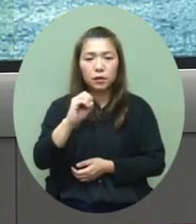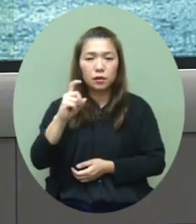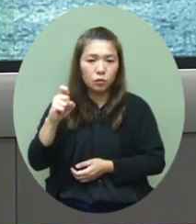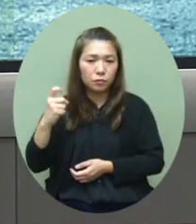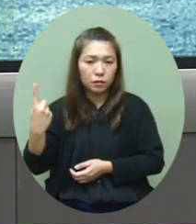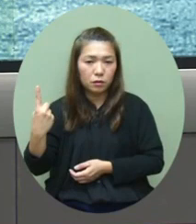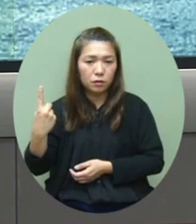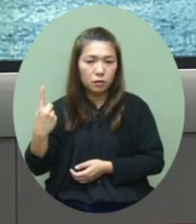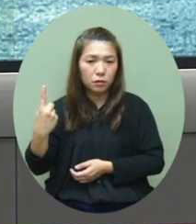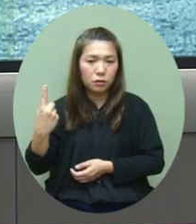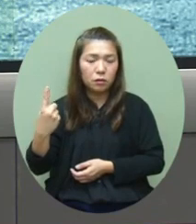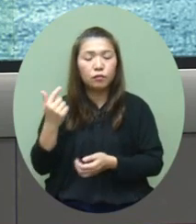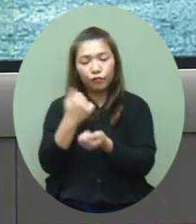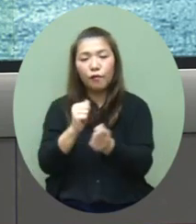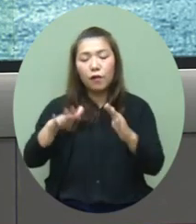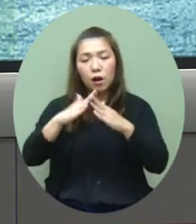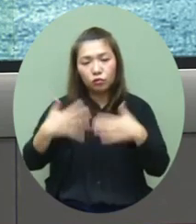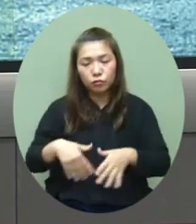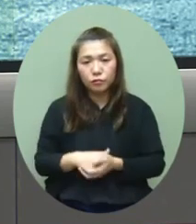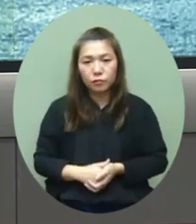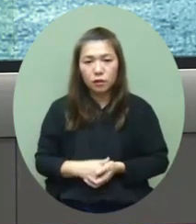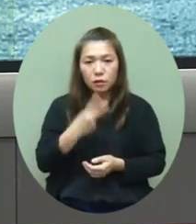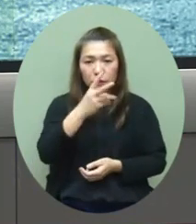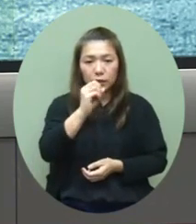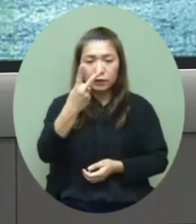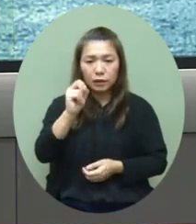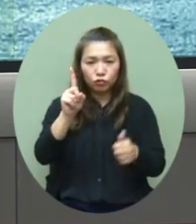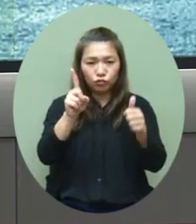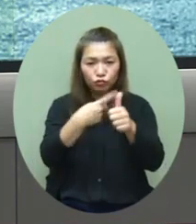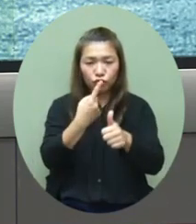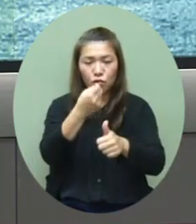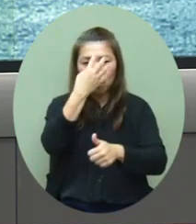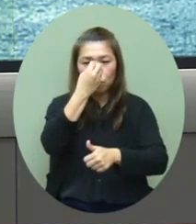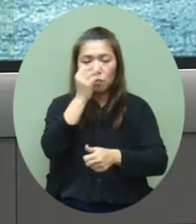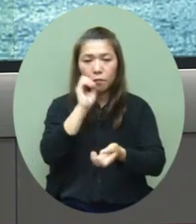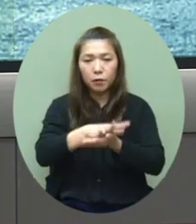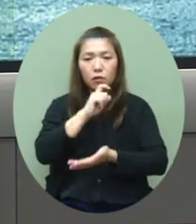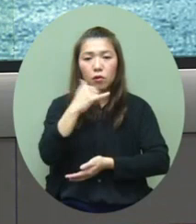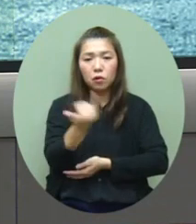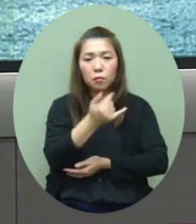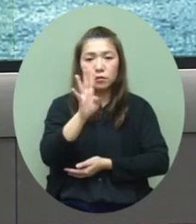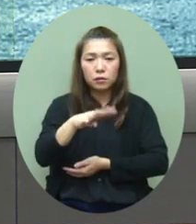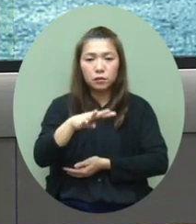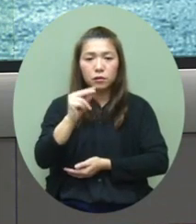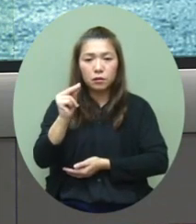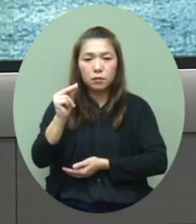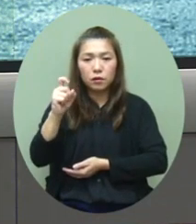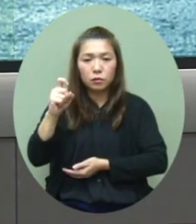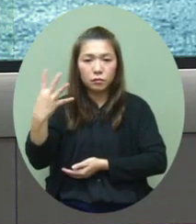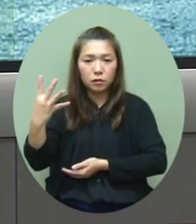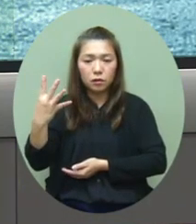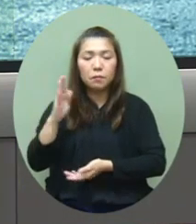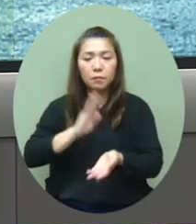091名的病人就已经出院了自2020年初本港共有64,794